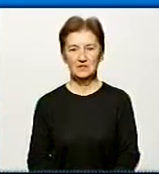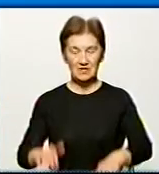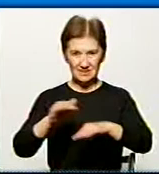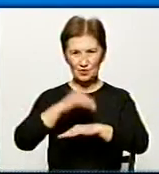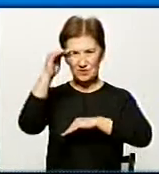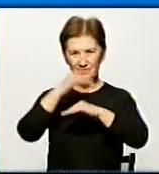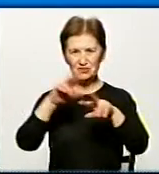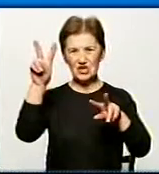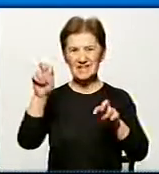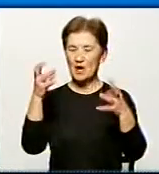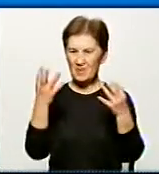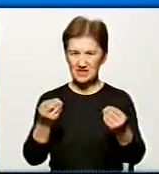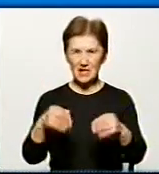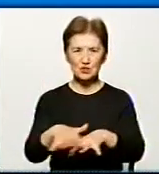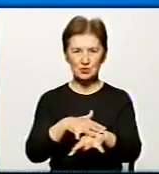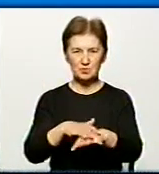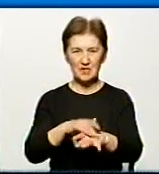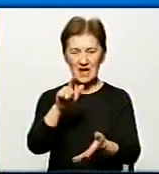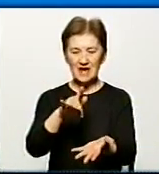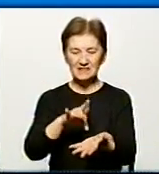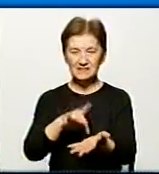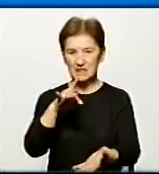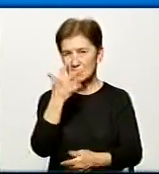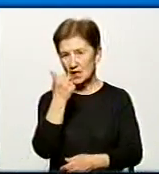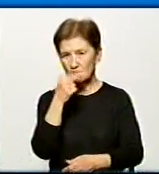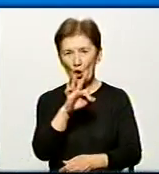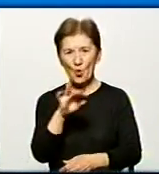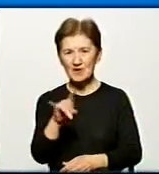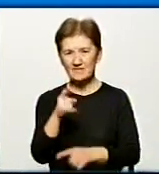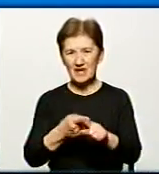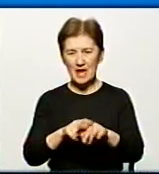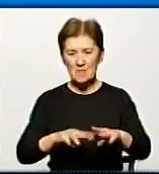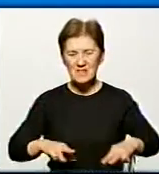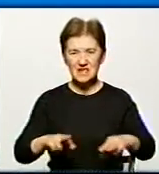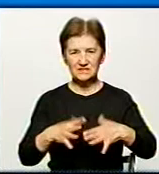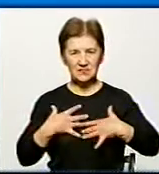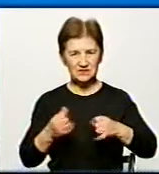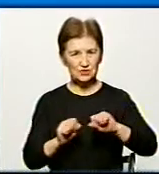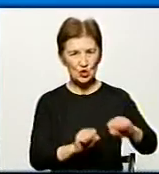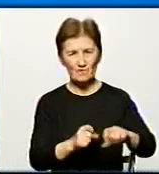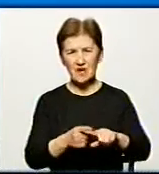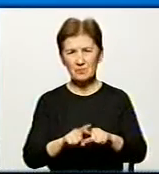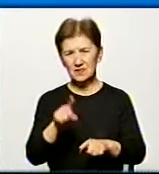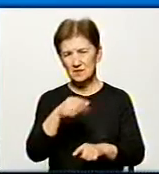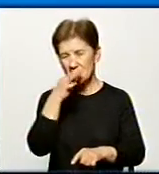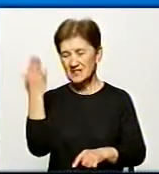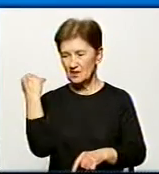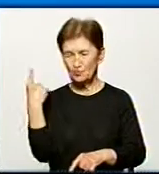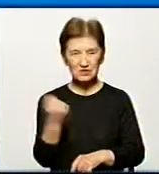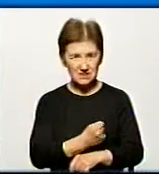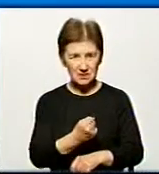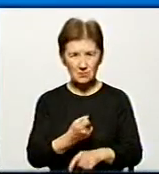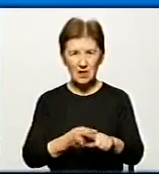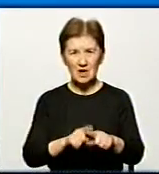Добрий вечір, тема дня на Суспільному. Центр грипу та ГРВІ, Міністерство охорони здоров'я, опублікував дані за минулий тиждень по захворюваності.